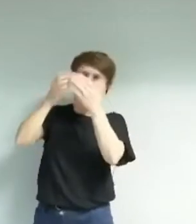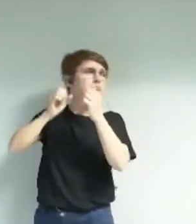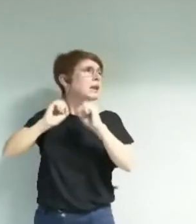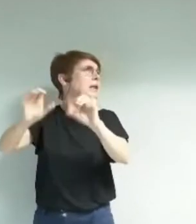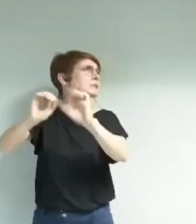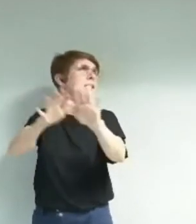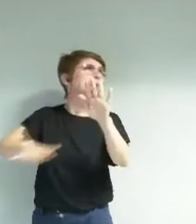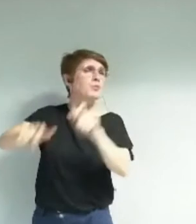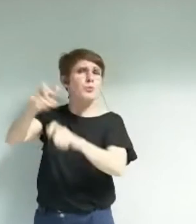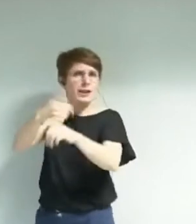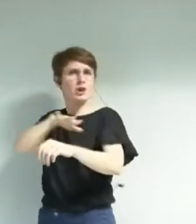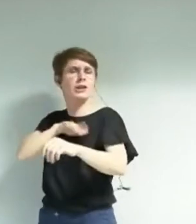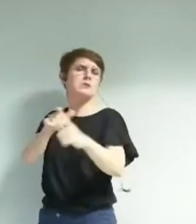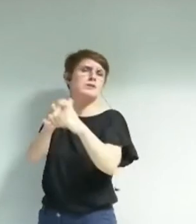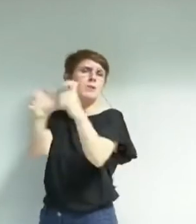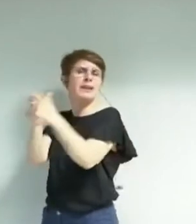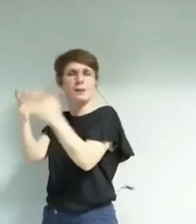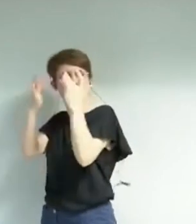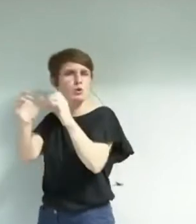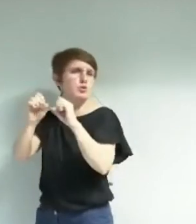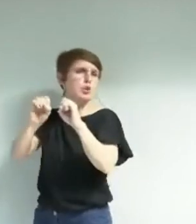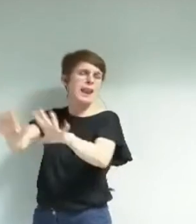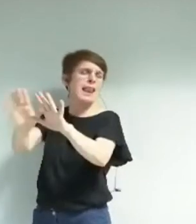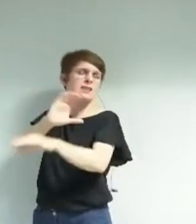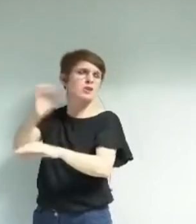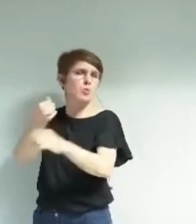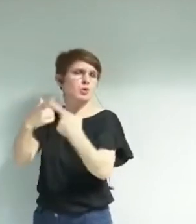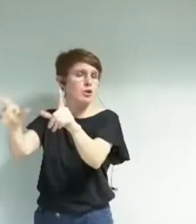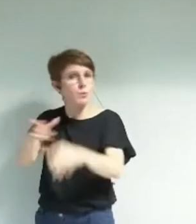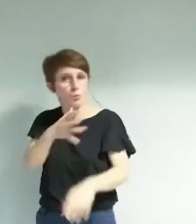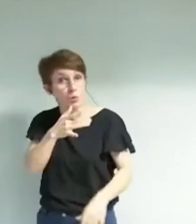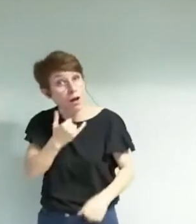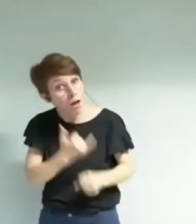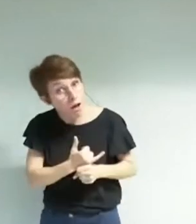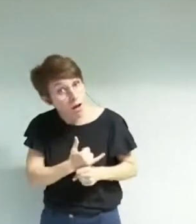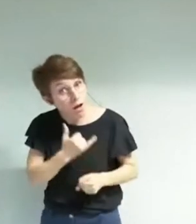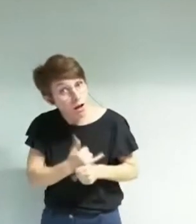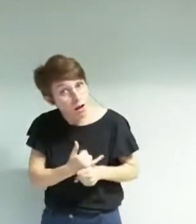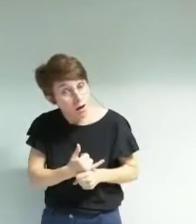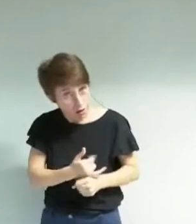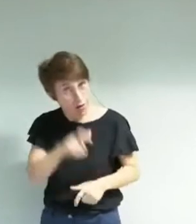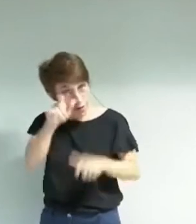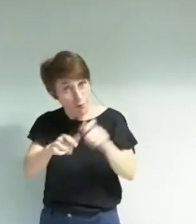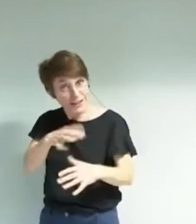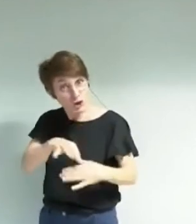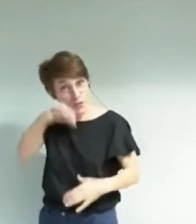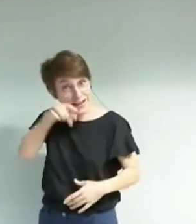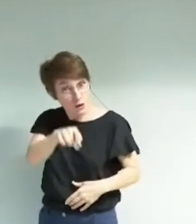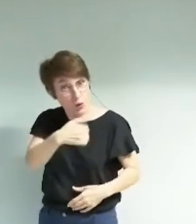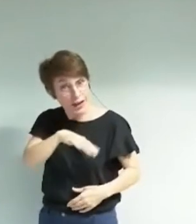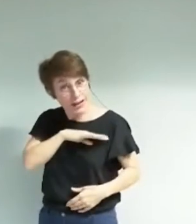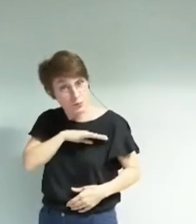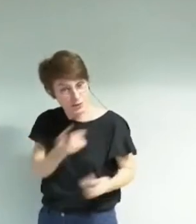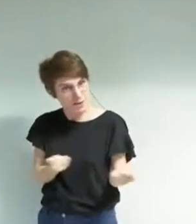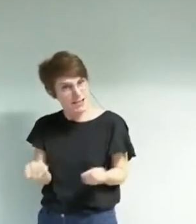des seuls opérateurs culturels. Ah ben tiens, la politique culturelle est l'apanage des élus. C'est ce discours qu'il a fallu tenir,